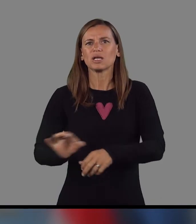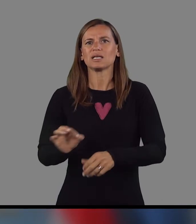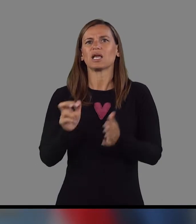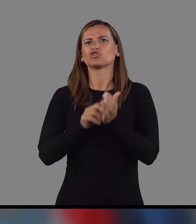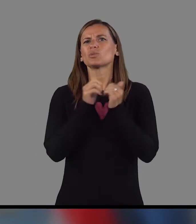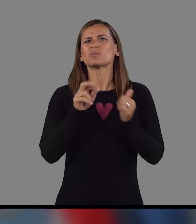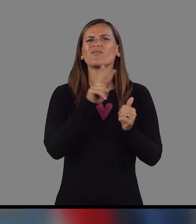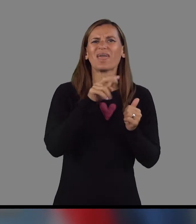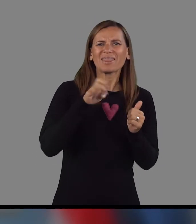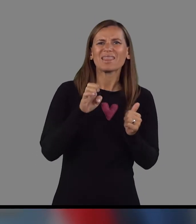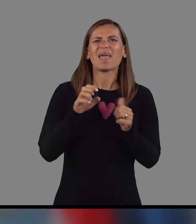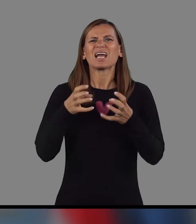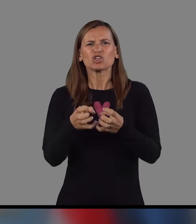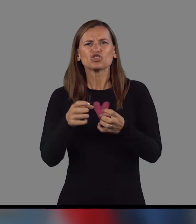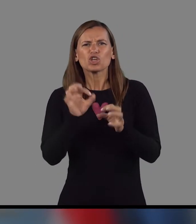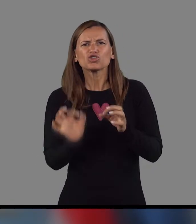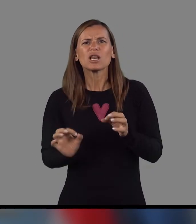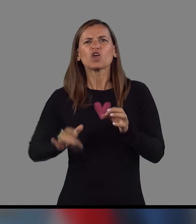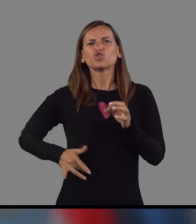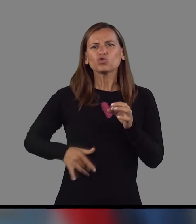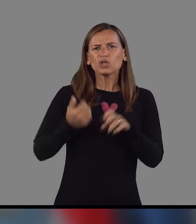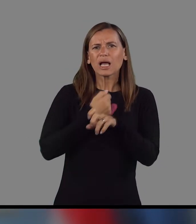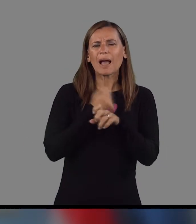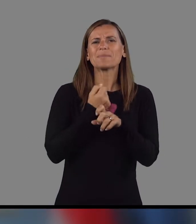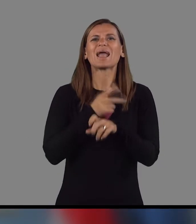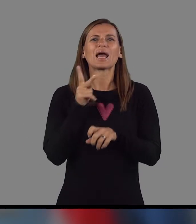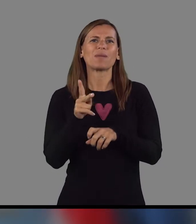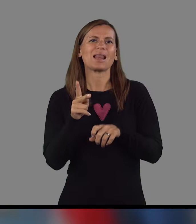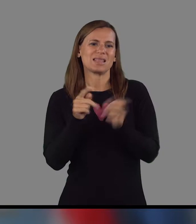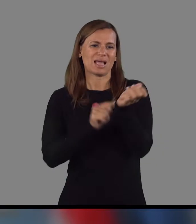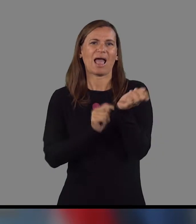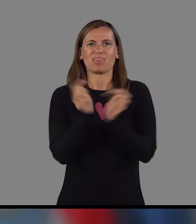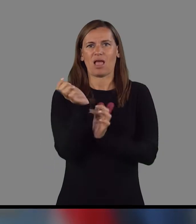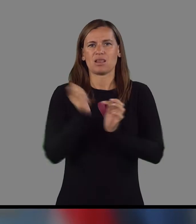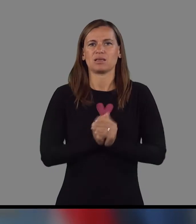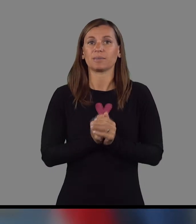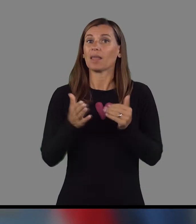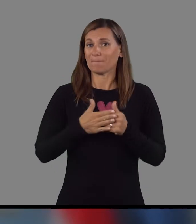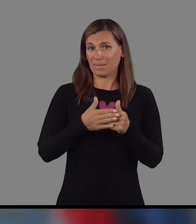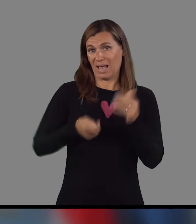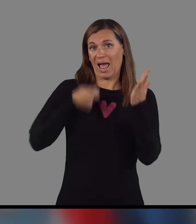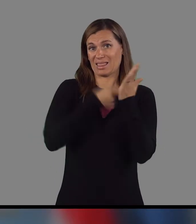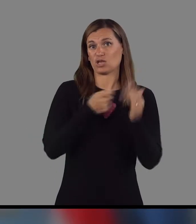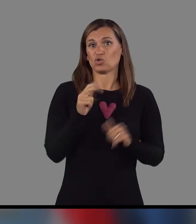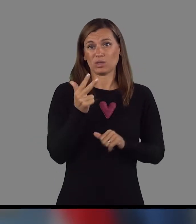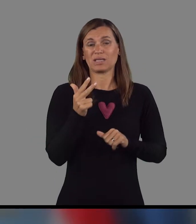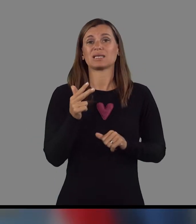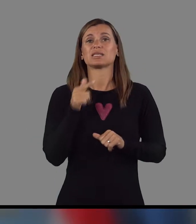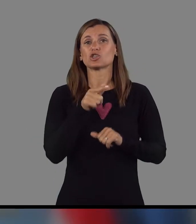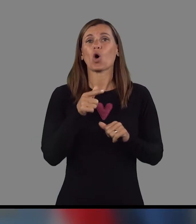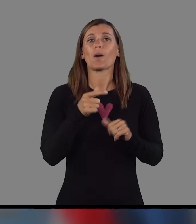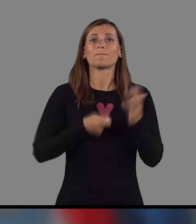predvsem arterije envene, krčne žile, žočni kamni in pa karpalni kanali. Pri samem aneksu tri so